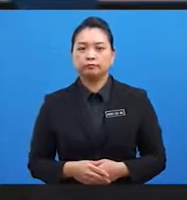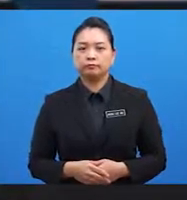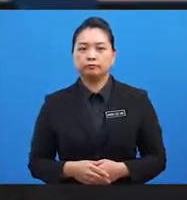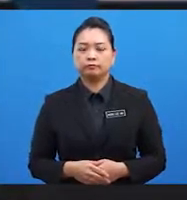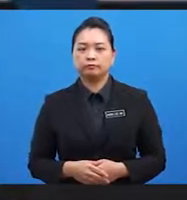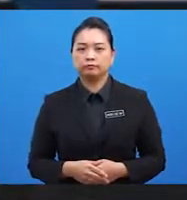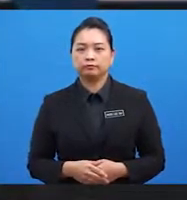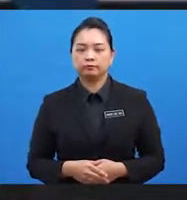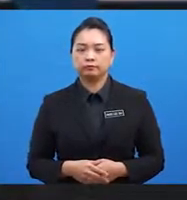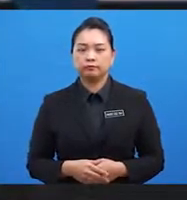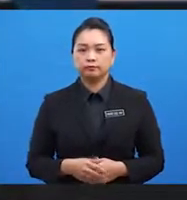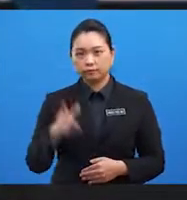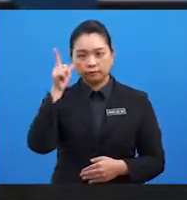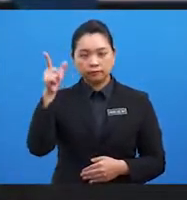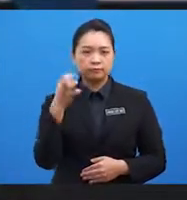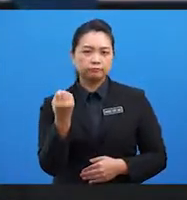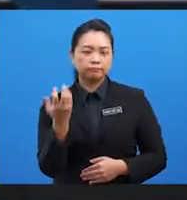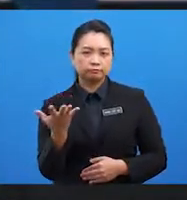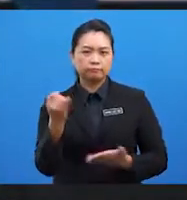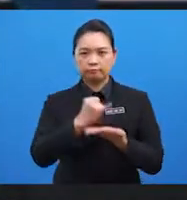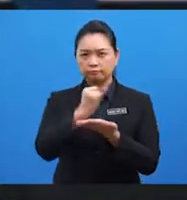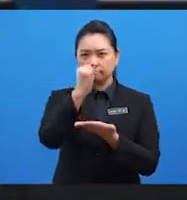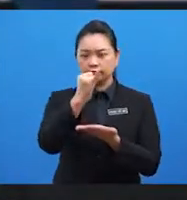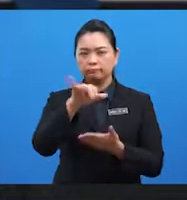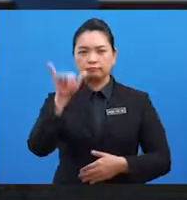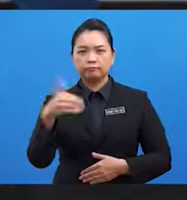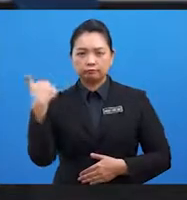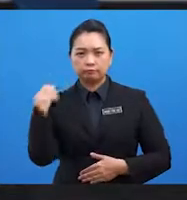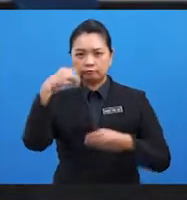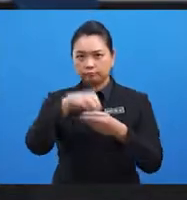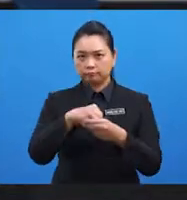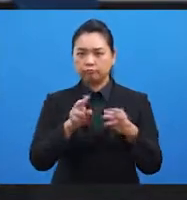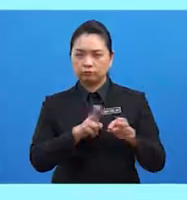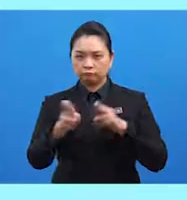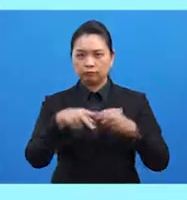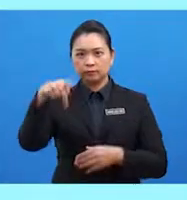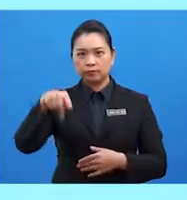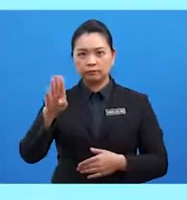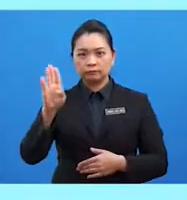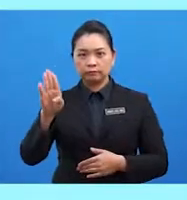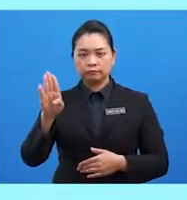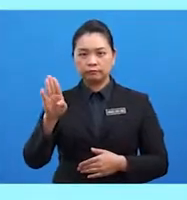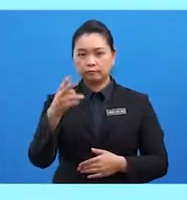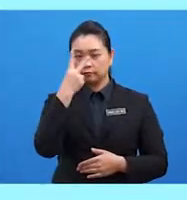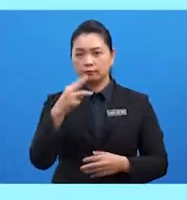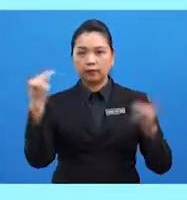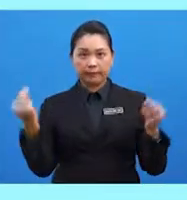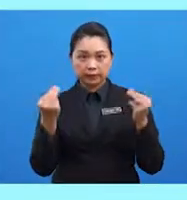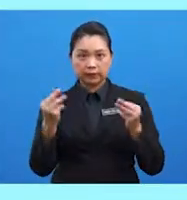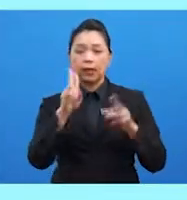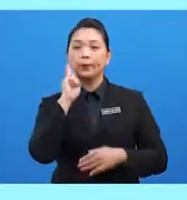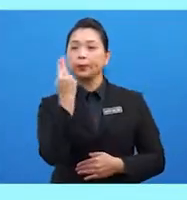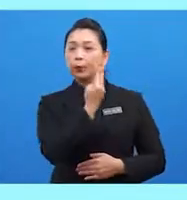beberapa institusi penting yang terdapat dalam pengurusan PBB. Pertama, Majlis Pimpunan